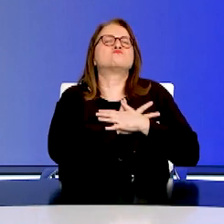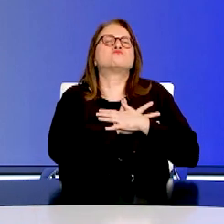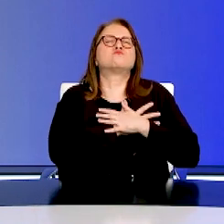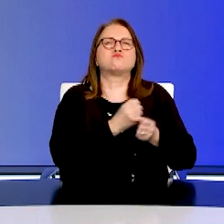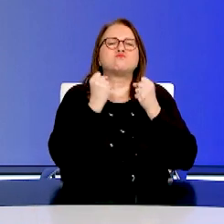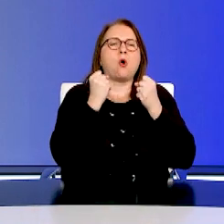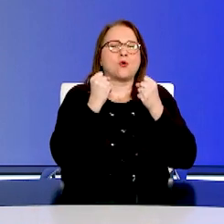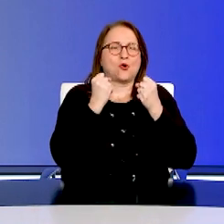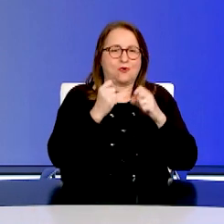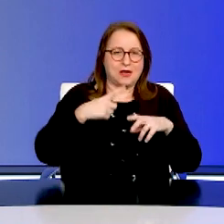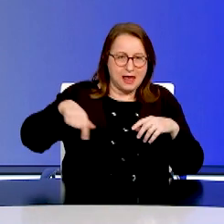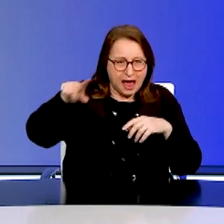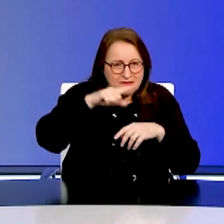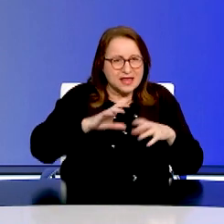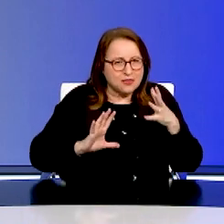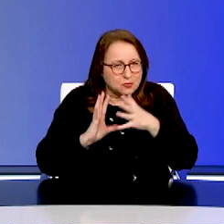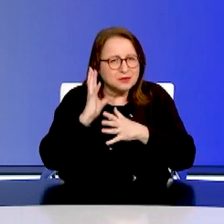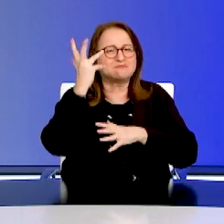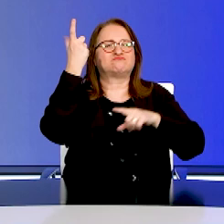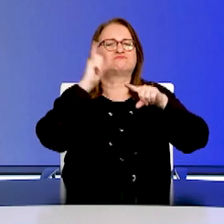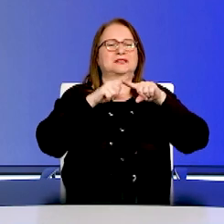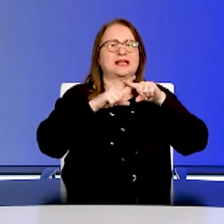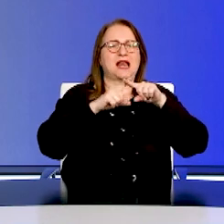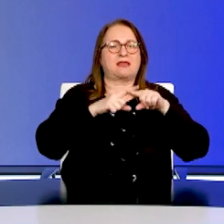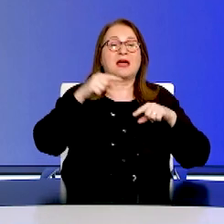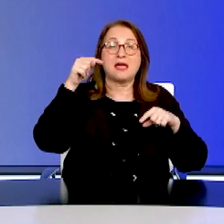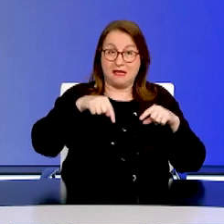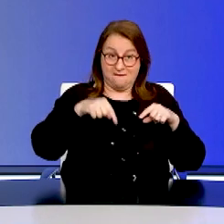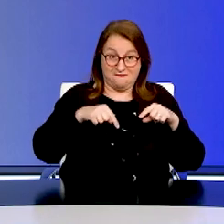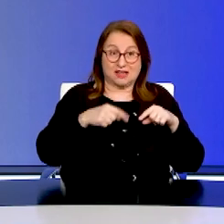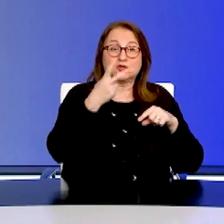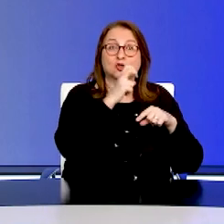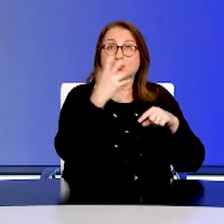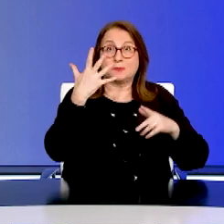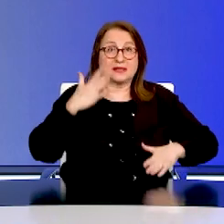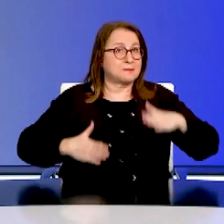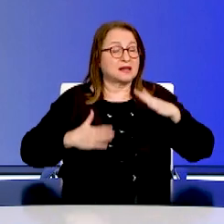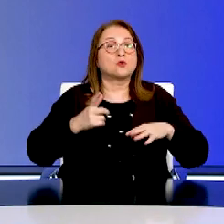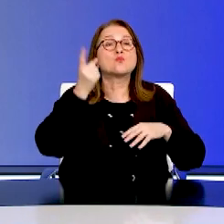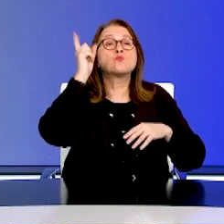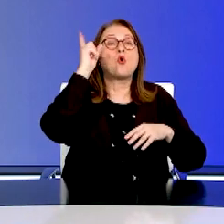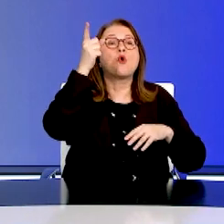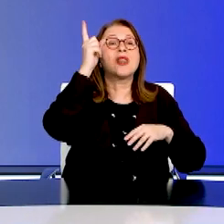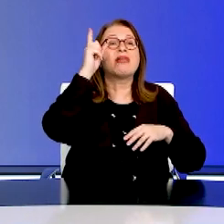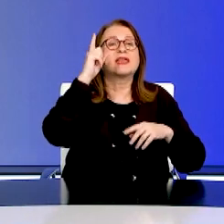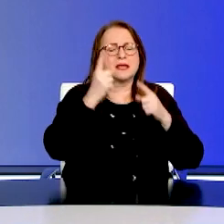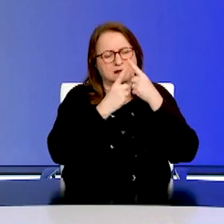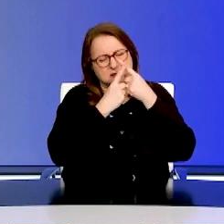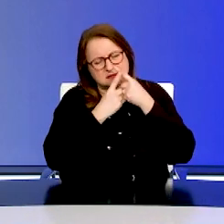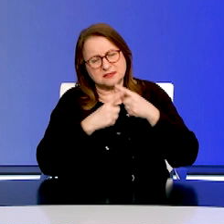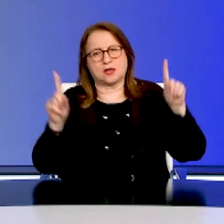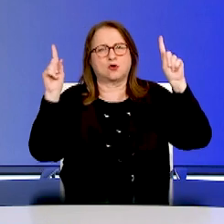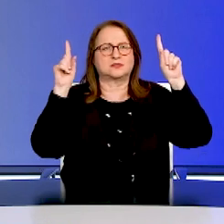Συμπολίτες μου, φέτος η 25η Μαρτίου είναι μοναδική, αλλά και ξεχωριστή, καθώς μας βρίσκει στην τελική μάχη με την πανδημία.